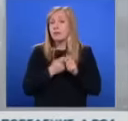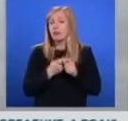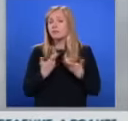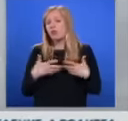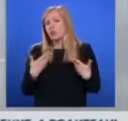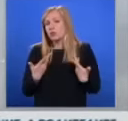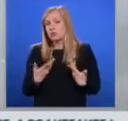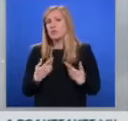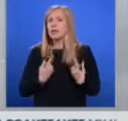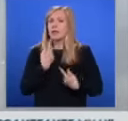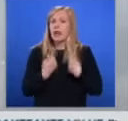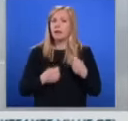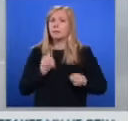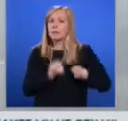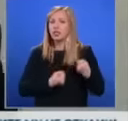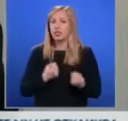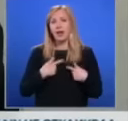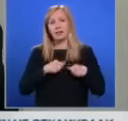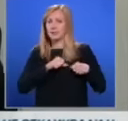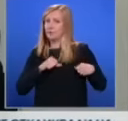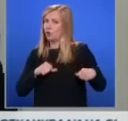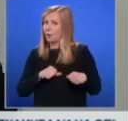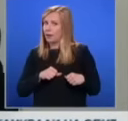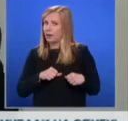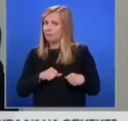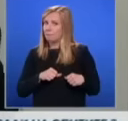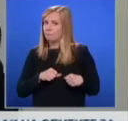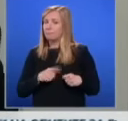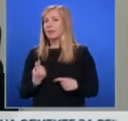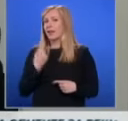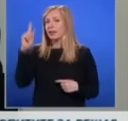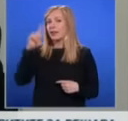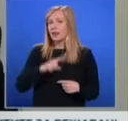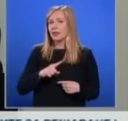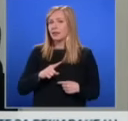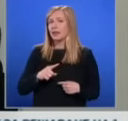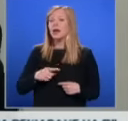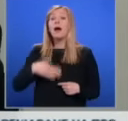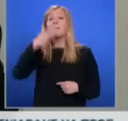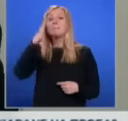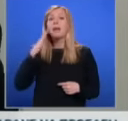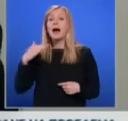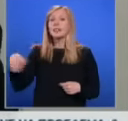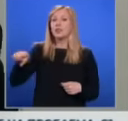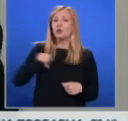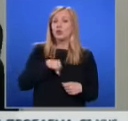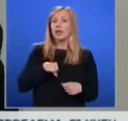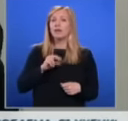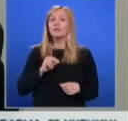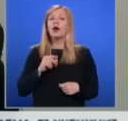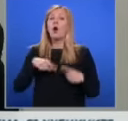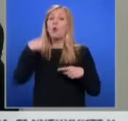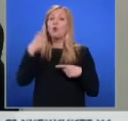тичаме. И разбира се, аз се влюбих. И един ден майка й си дойде и каза, утре трябва да идем на